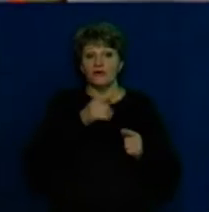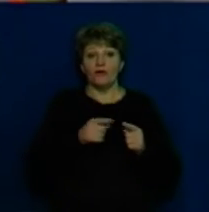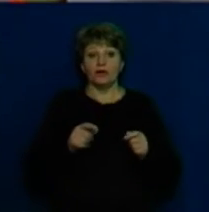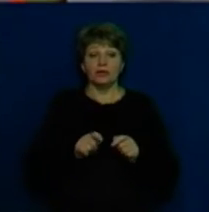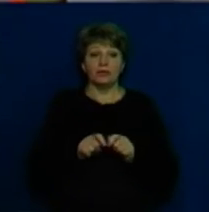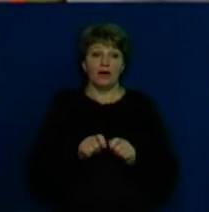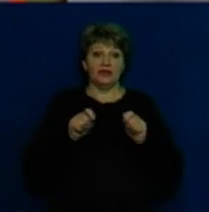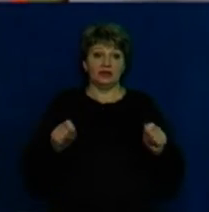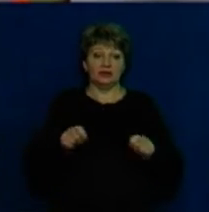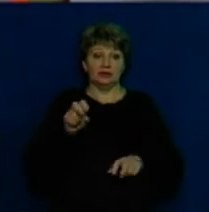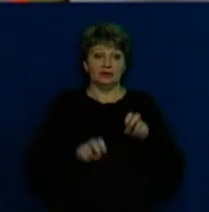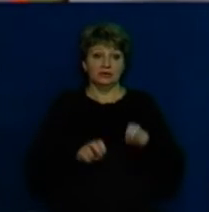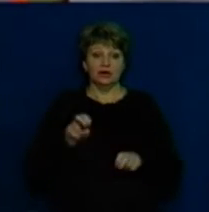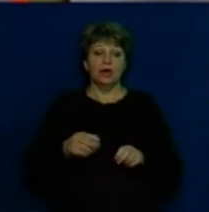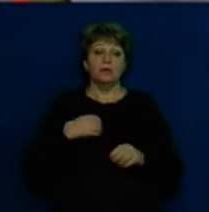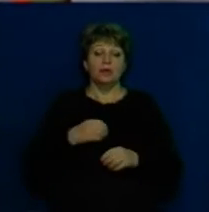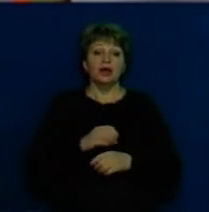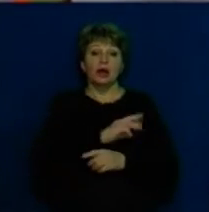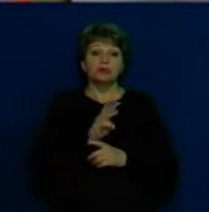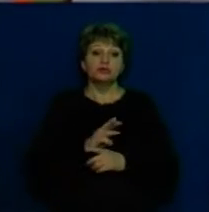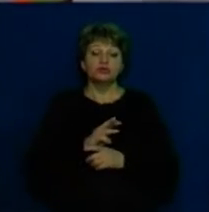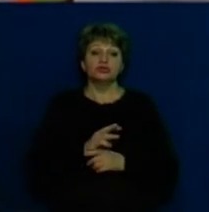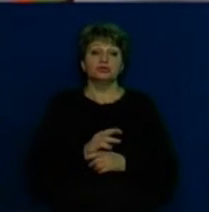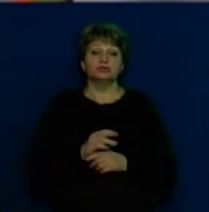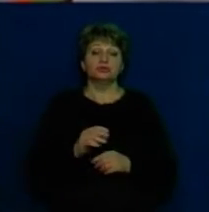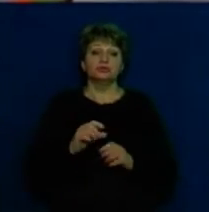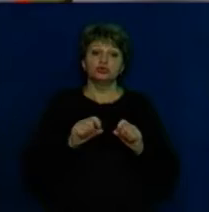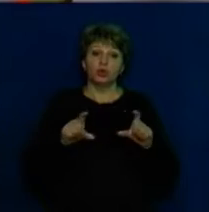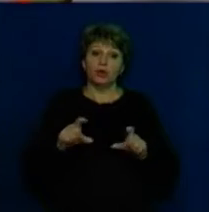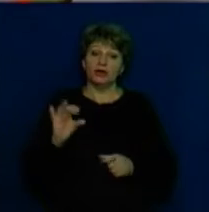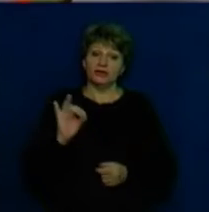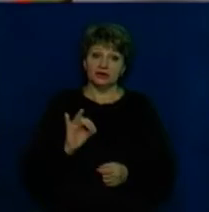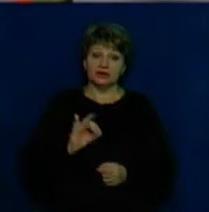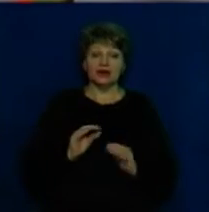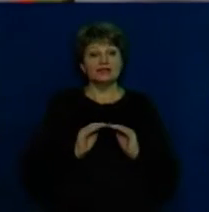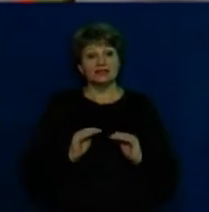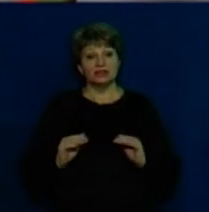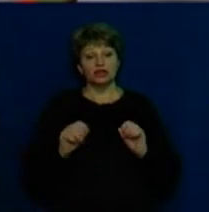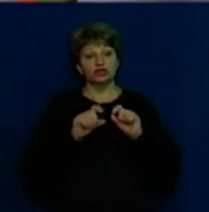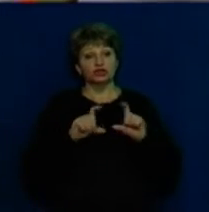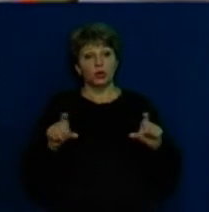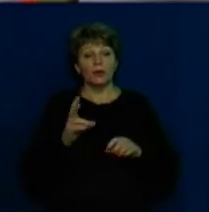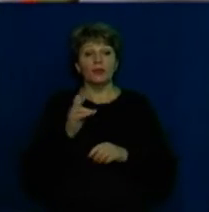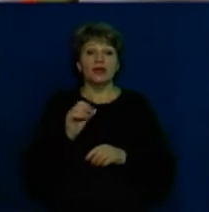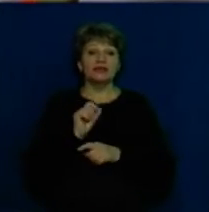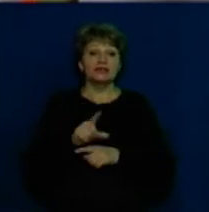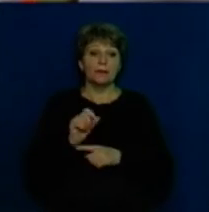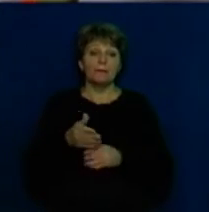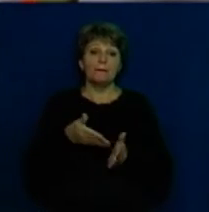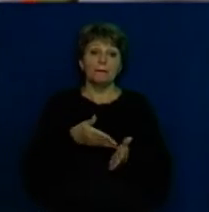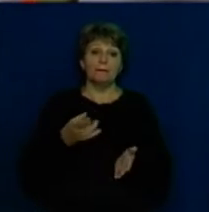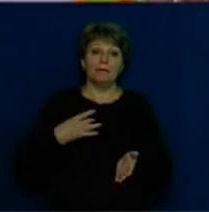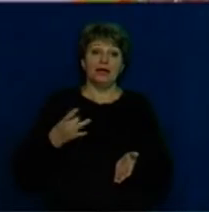дитсадки, школи, школа-інтернат Михайлівський. І там для дітей ми пропонуємо на замовлення на хліб